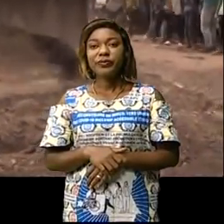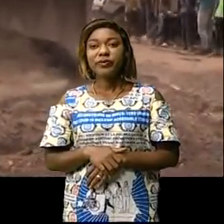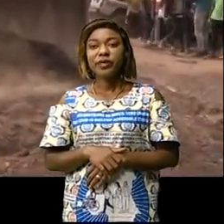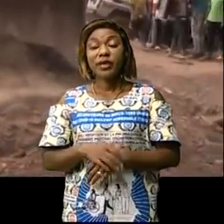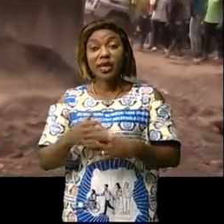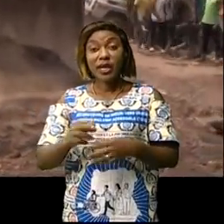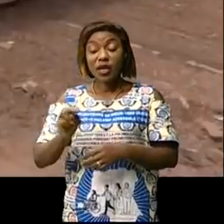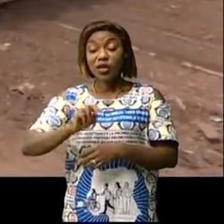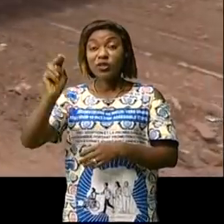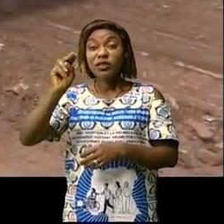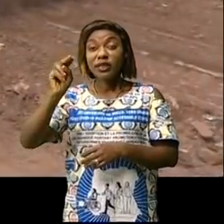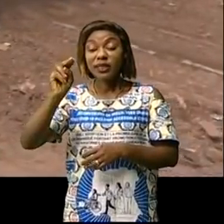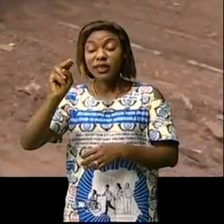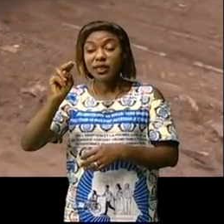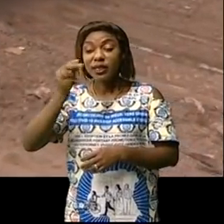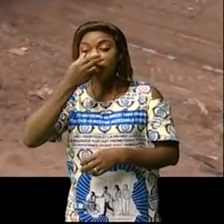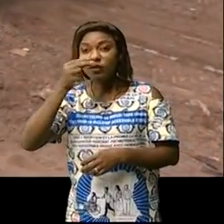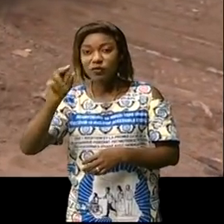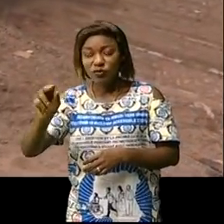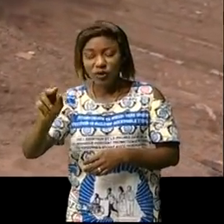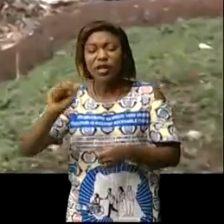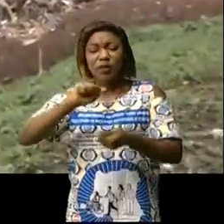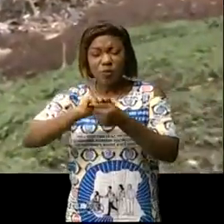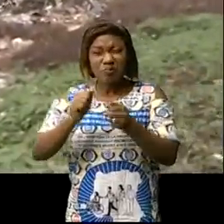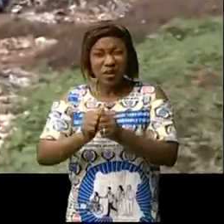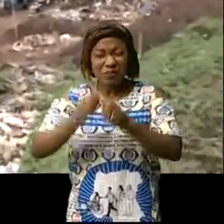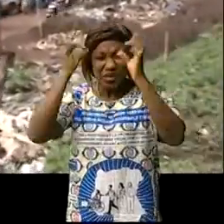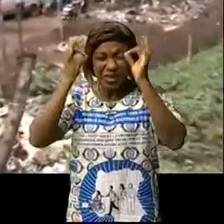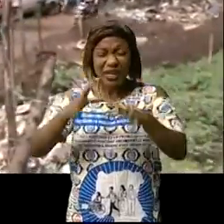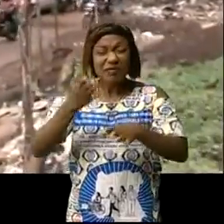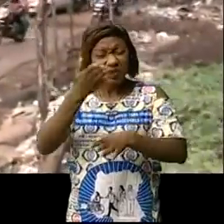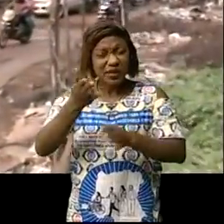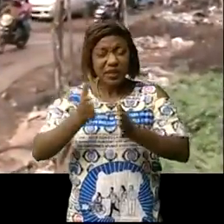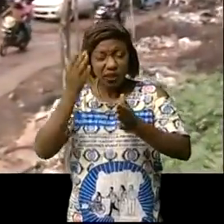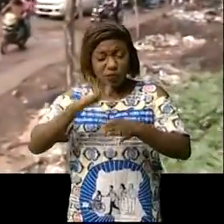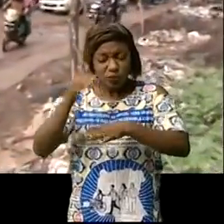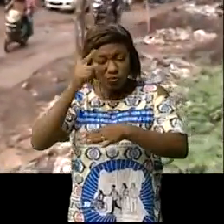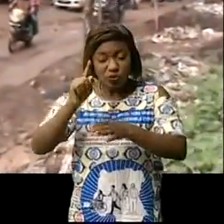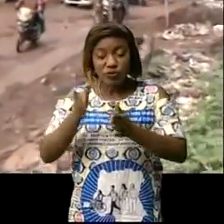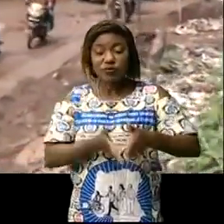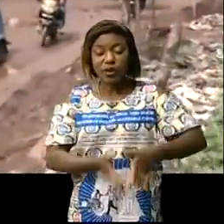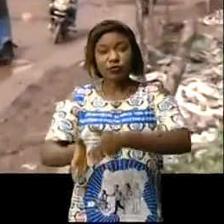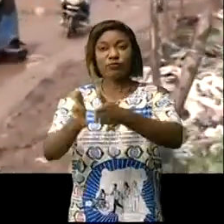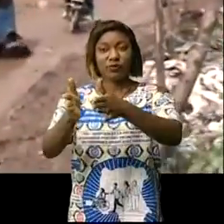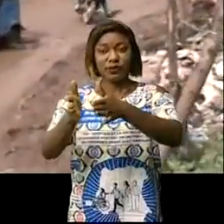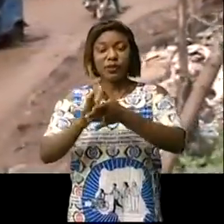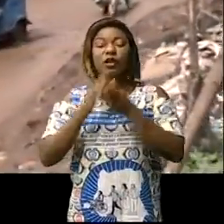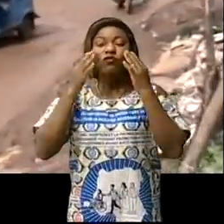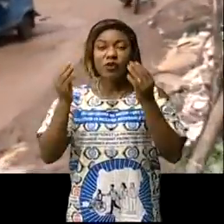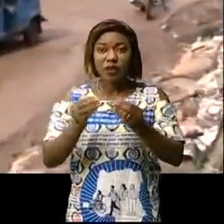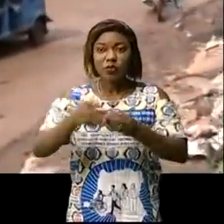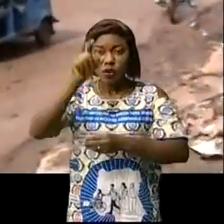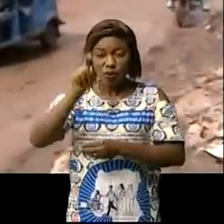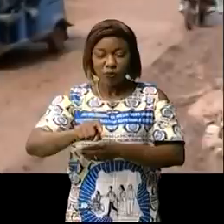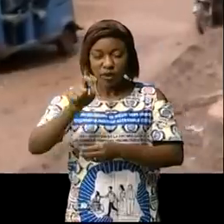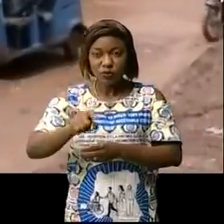sud qui vous fait face au problème diverses infrastructures routières. Il y a donc une nécessité de réhabiliter les routes nationales numéro